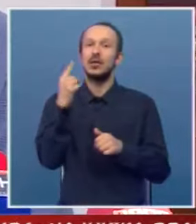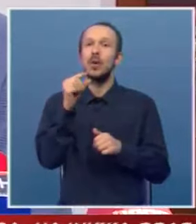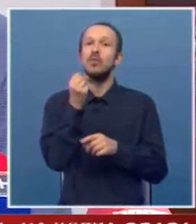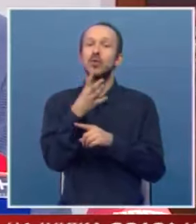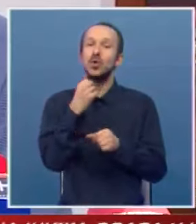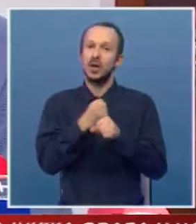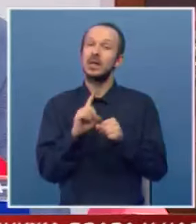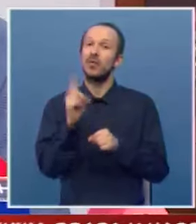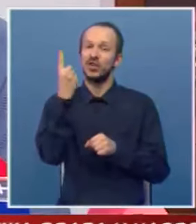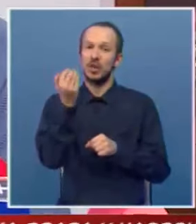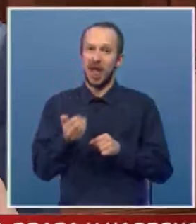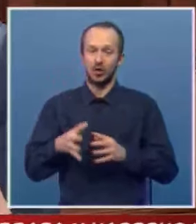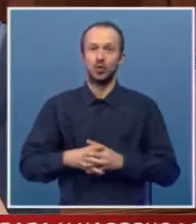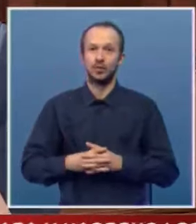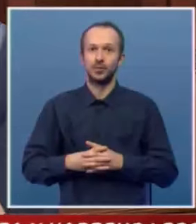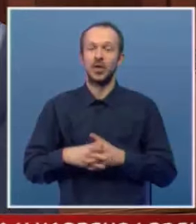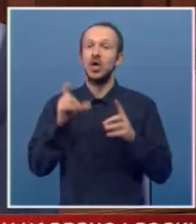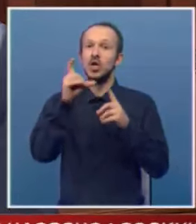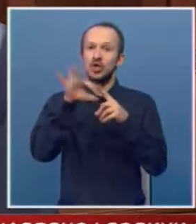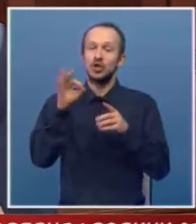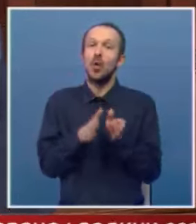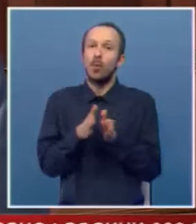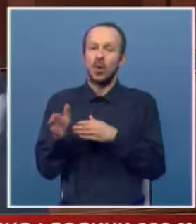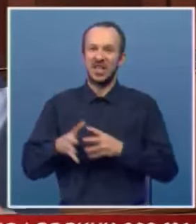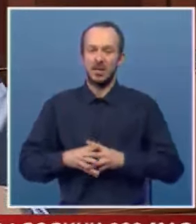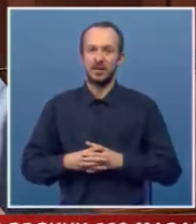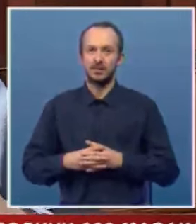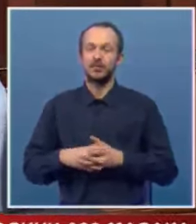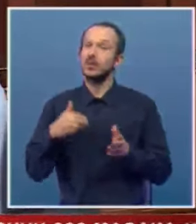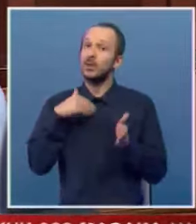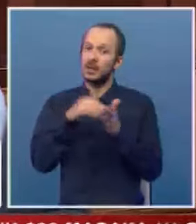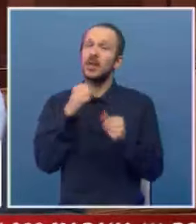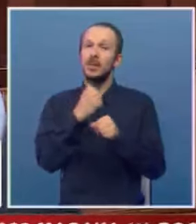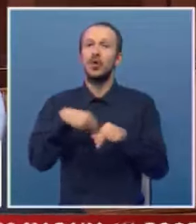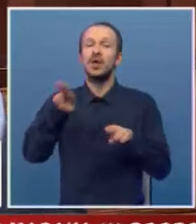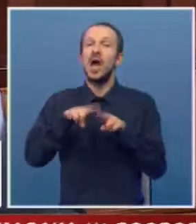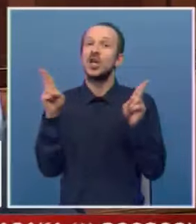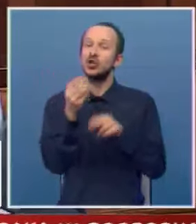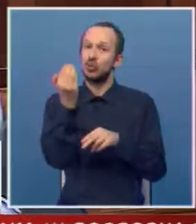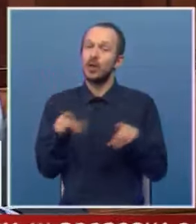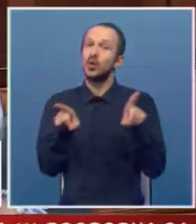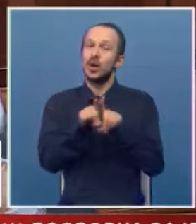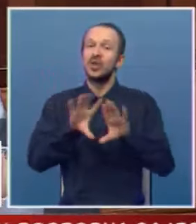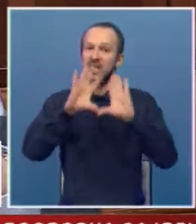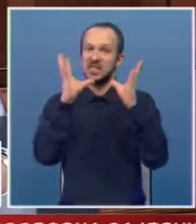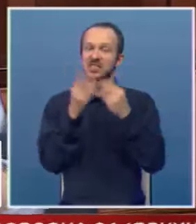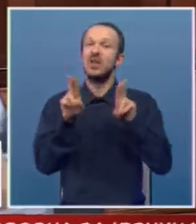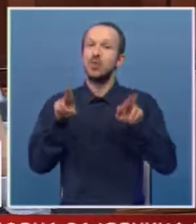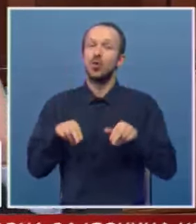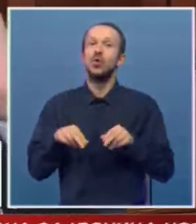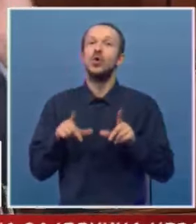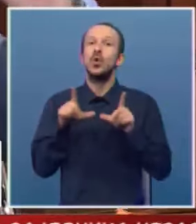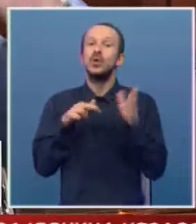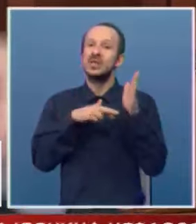broj radnika povećate platu. Ja to često poredim. Mi treba da napravimo najnižu platu kao da svi mogu uz